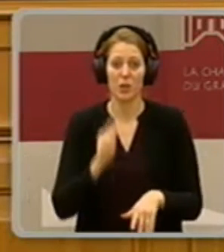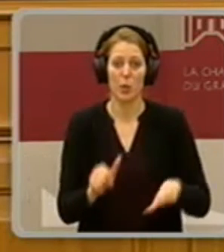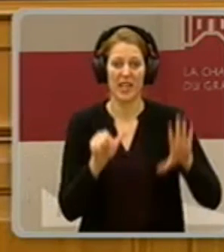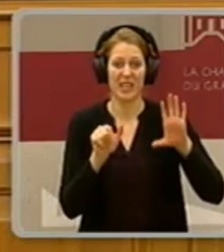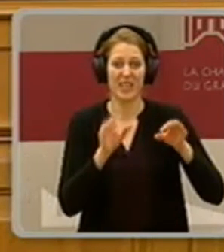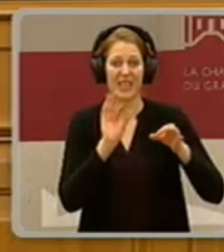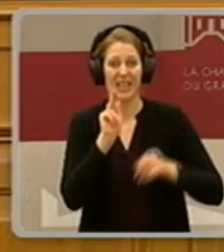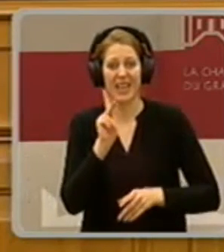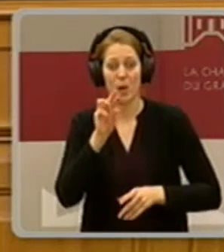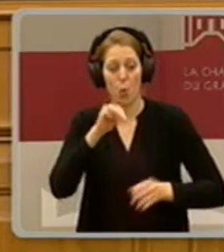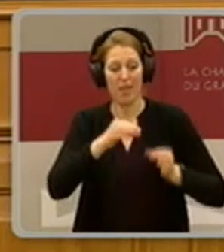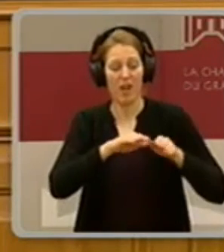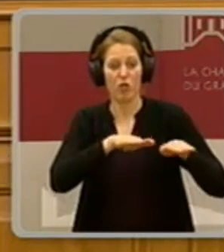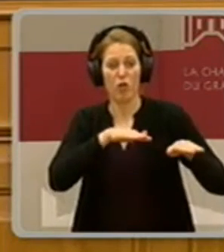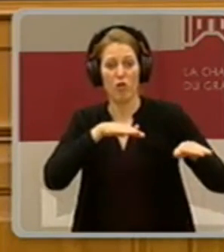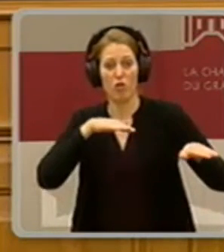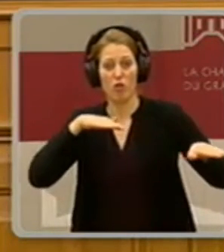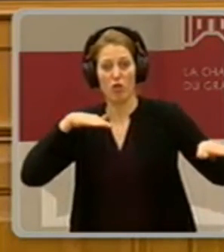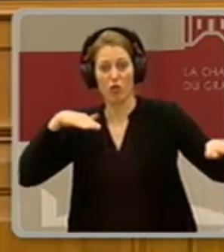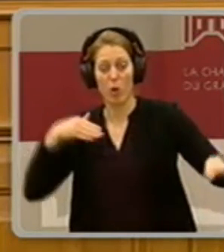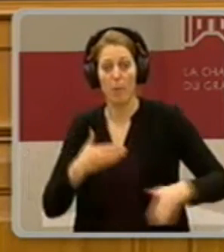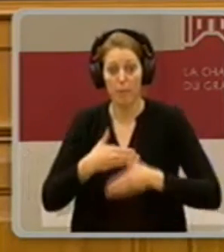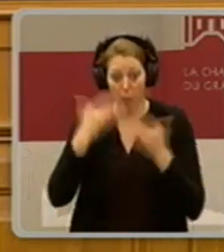engen Platz. Durchs Land verdienen, müssen wir